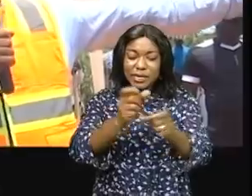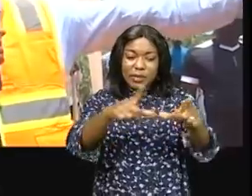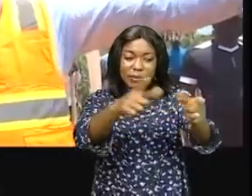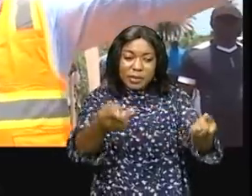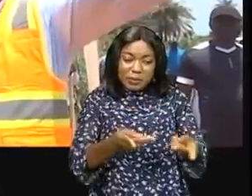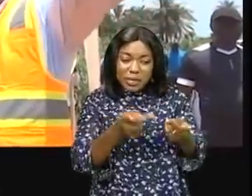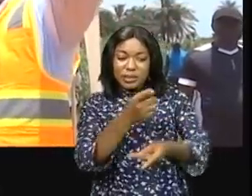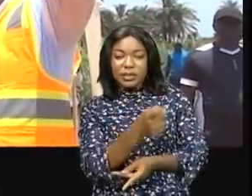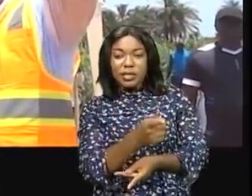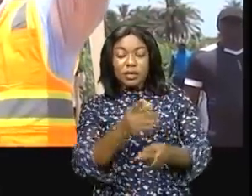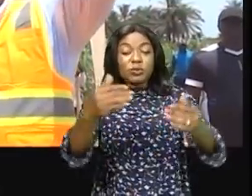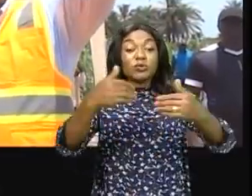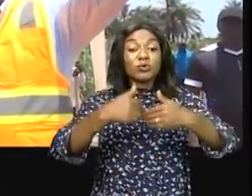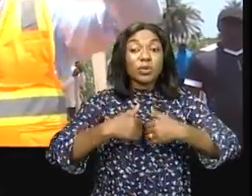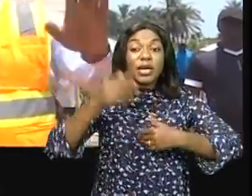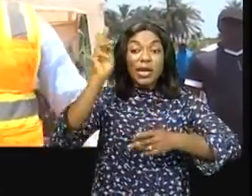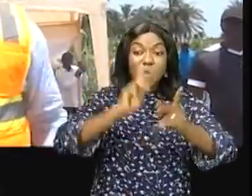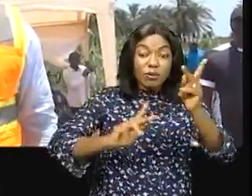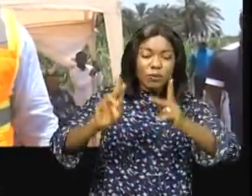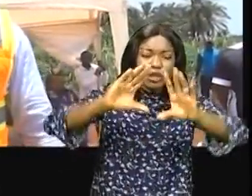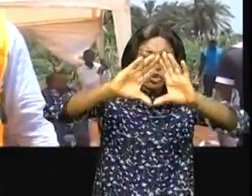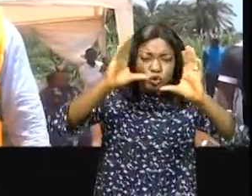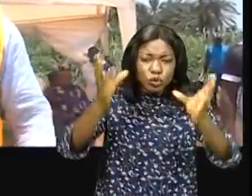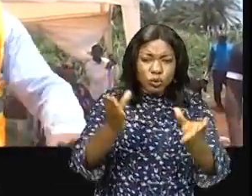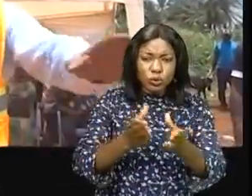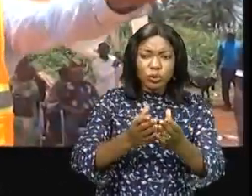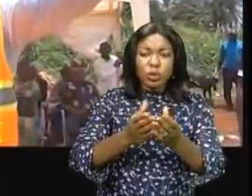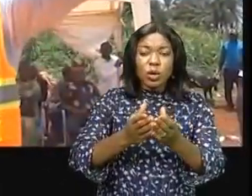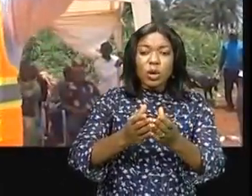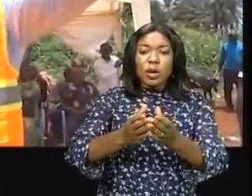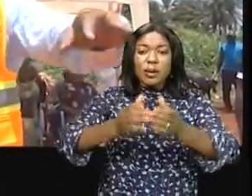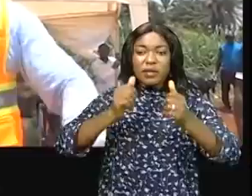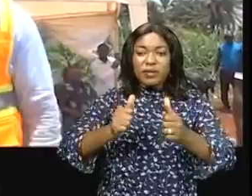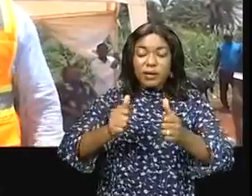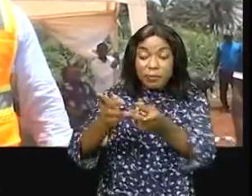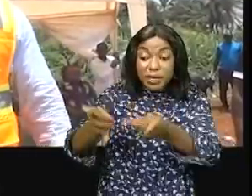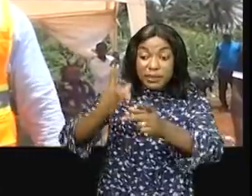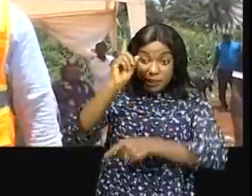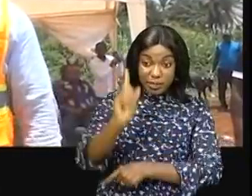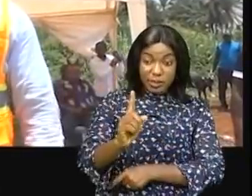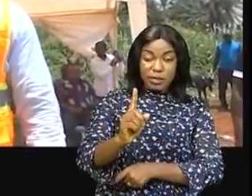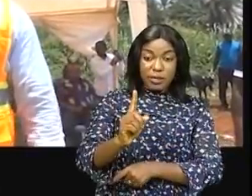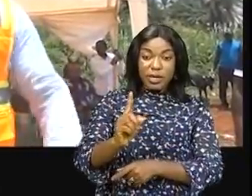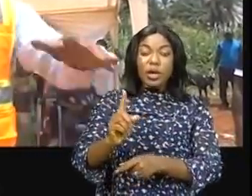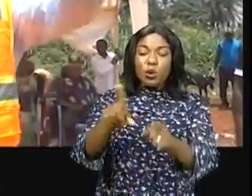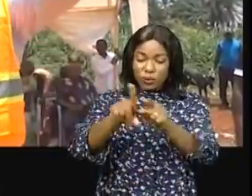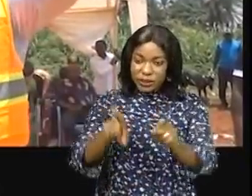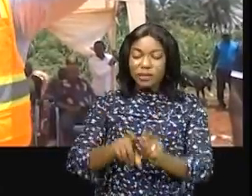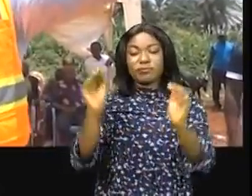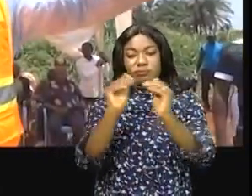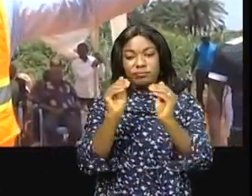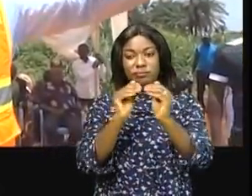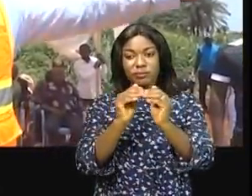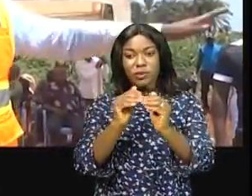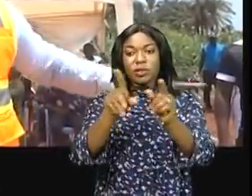toute la population n dit son nom. Il des qui nous permettent de confort, de notre